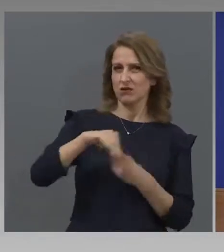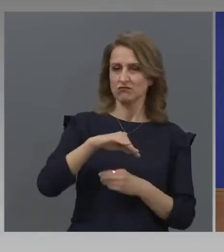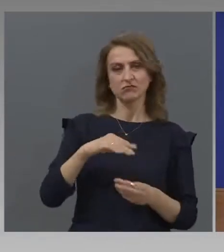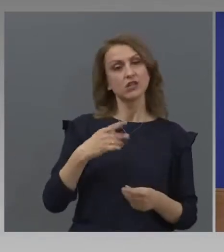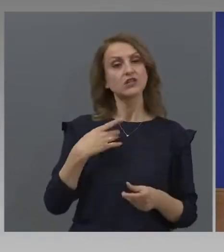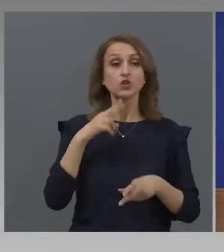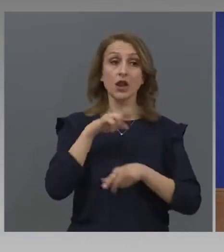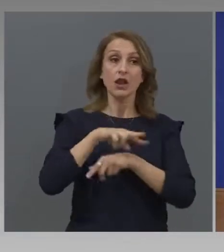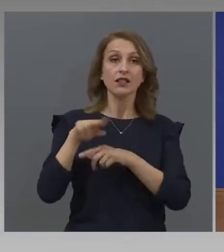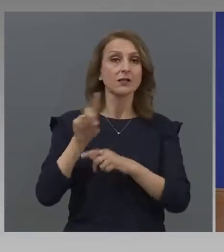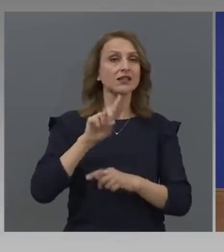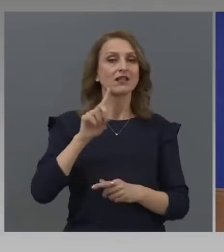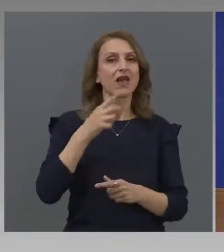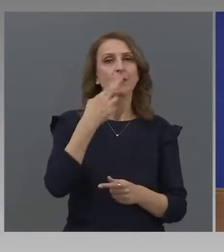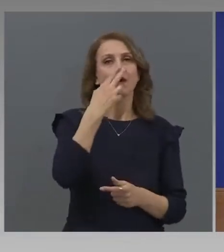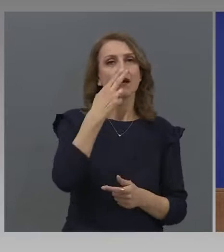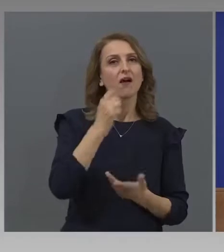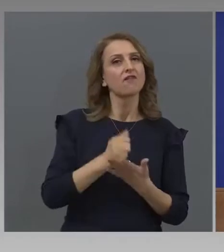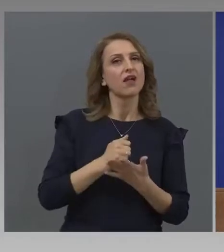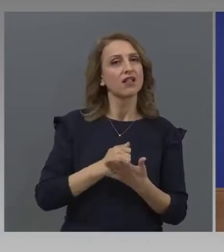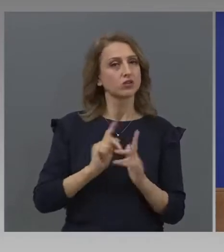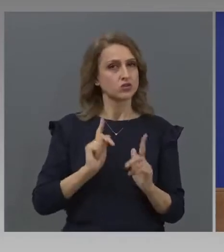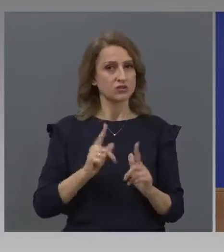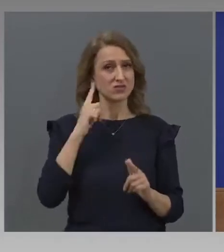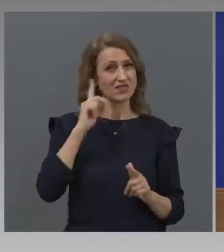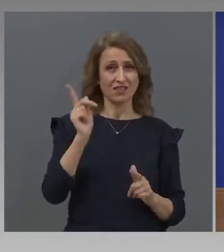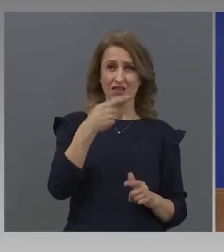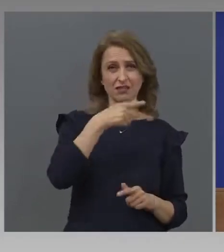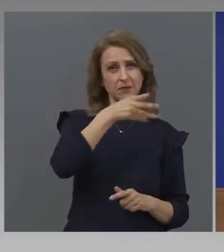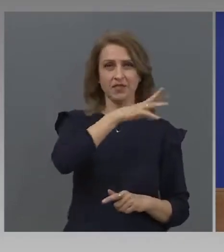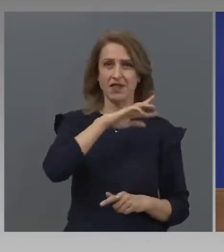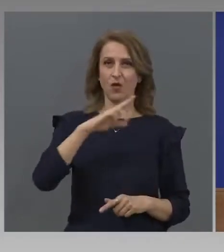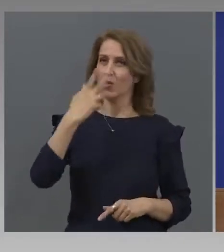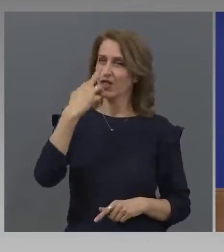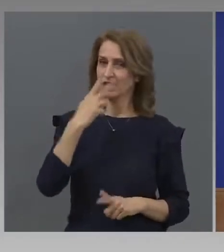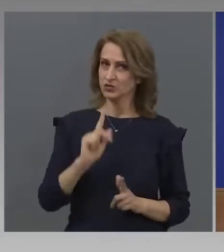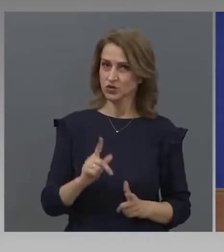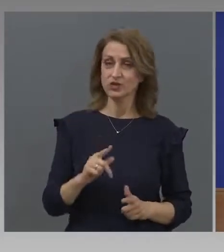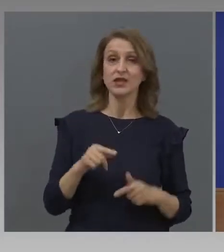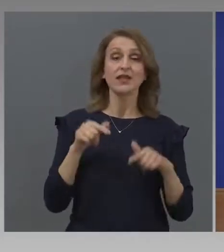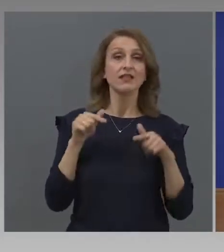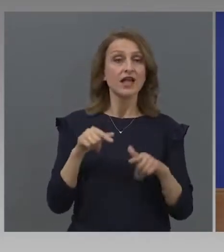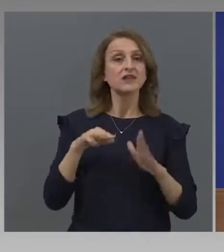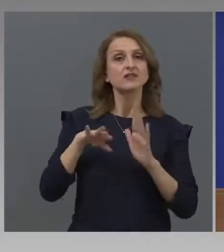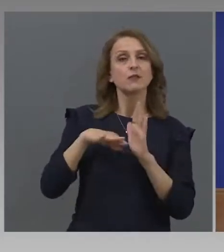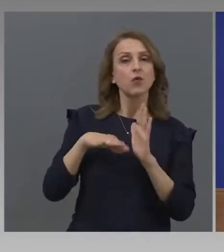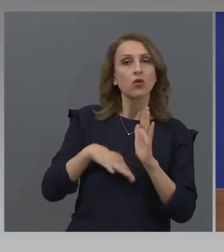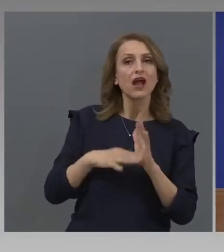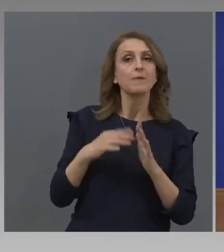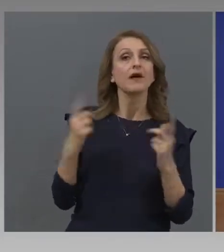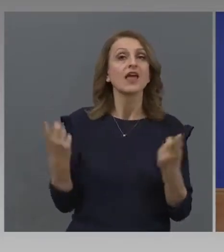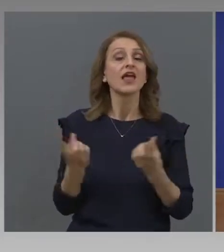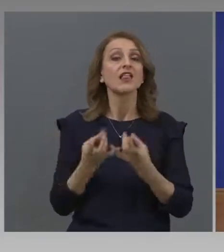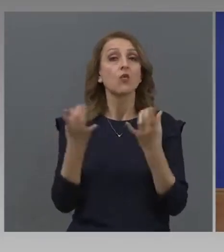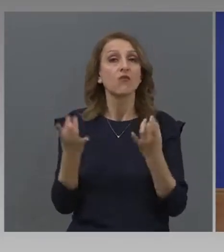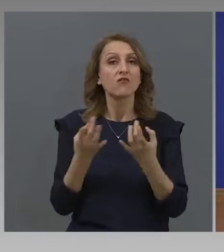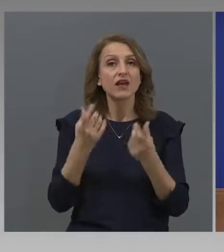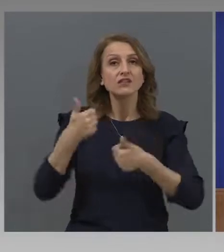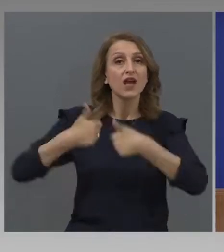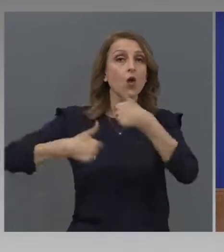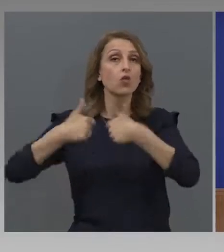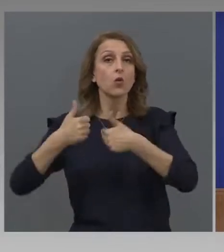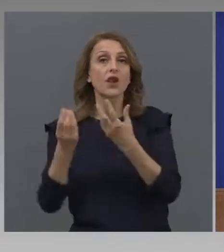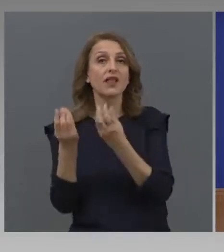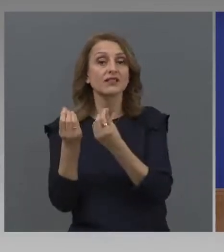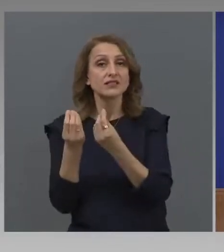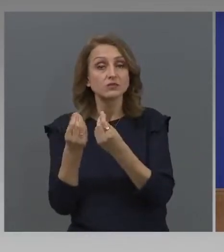знаете, че има и такива. И тази мярка от оперативна програма инновации и конкурентна способност и